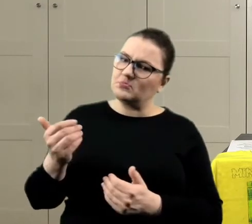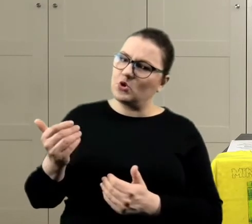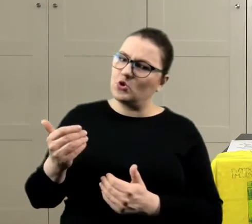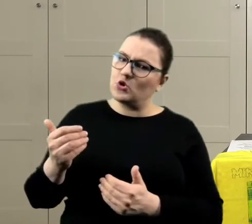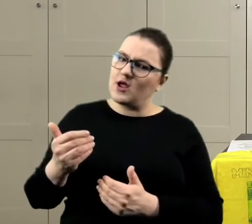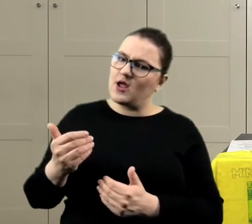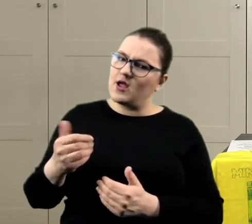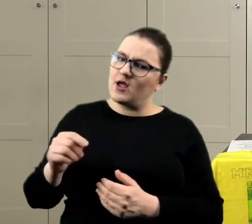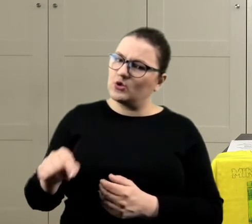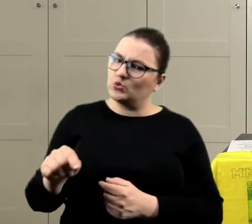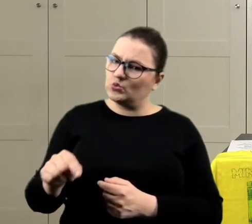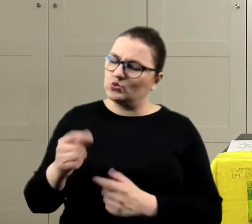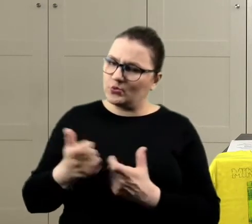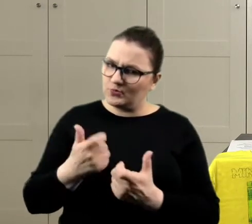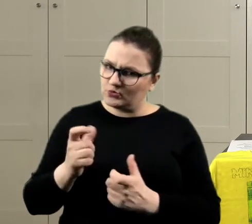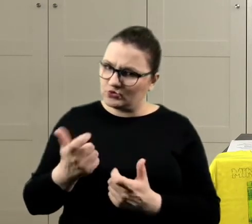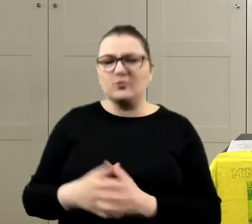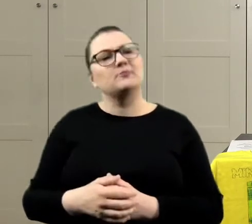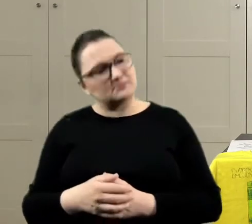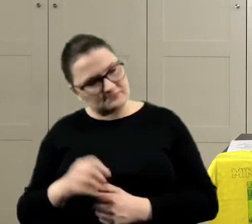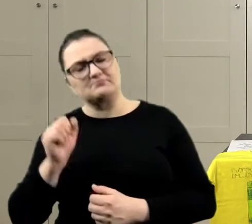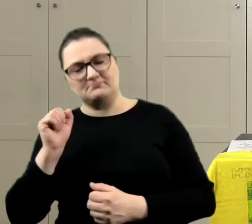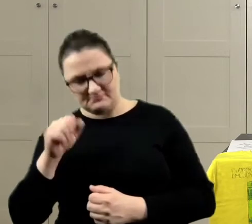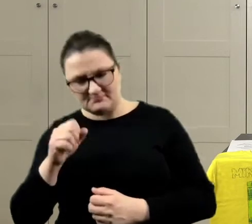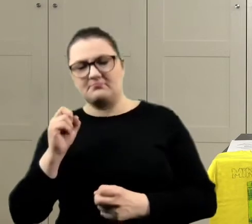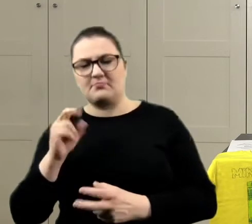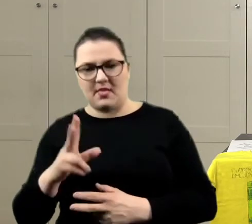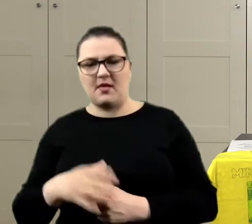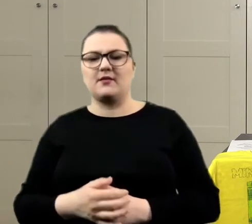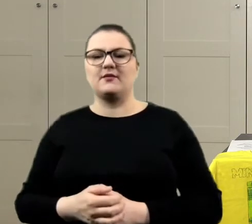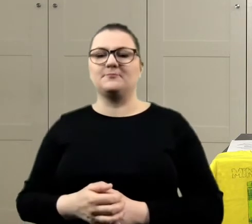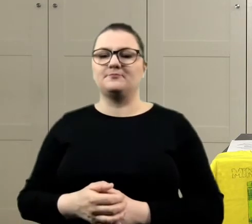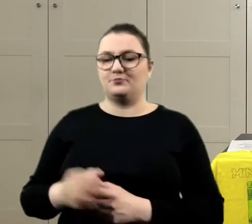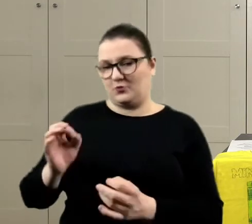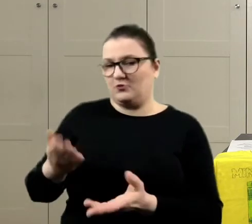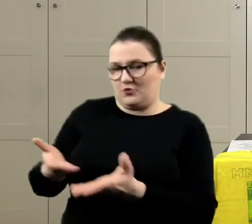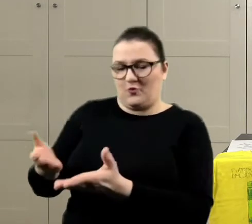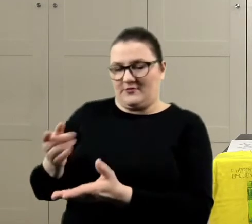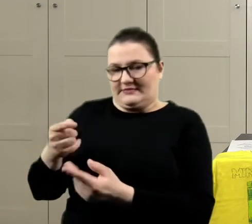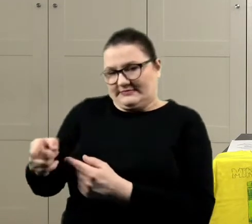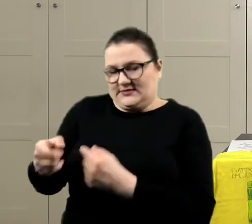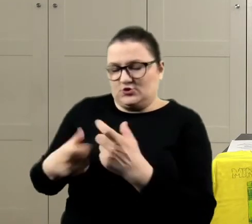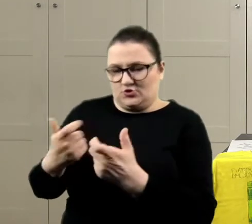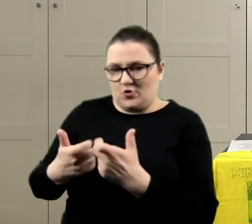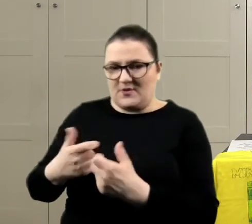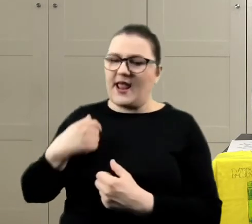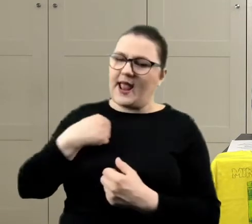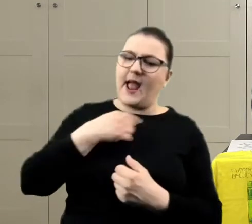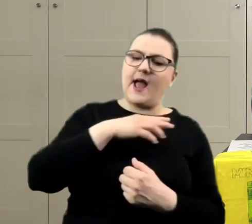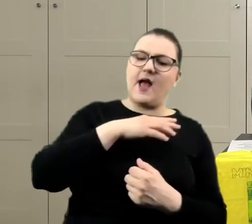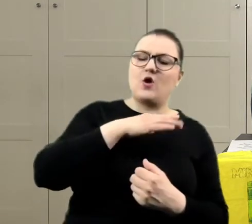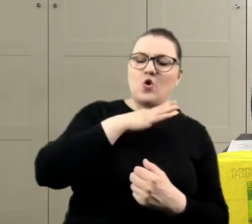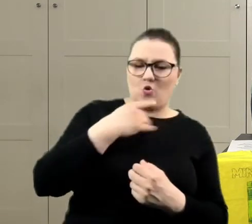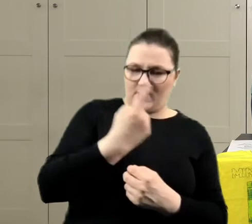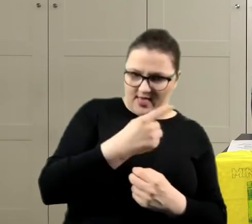Może tutaj zrobimy, co? Tak. Poczekaj, to już zaraz Ty zrobisz, bo tutaj będzie większe. Ja pomaluję jedno, a Ty drugie, ok?